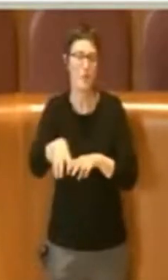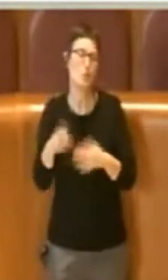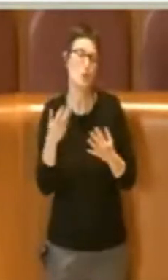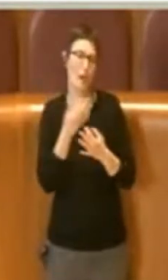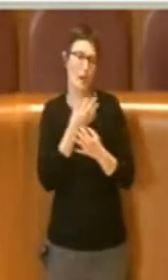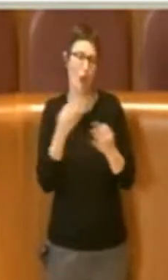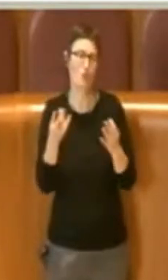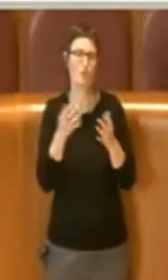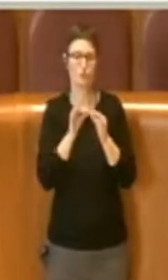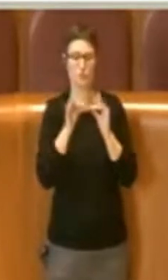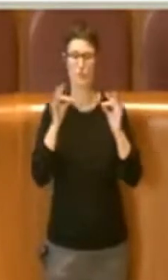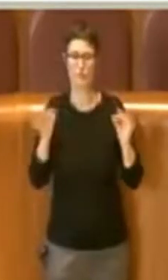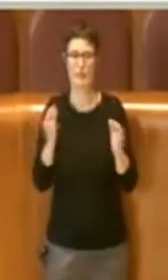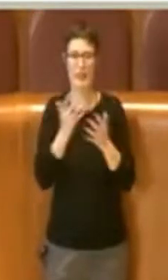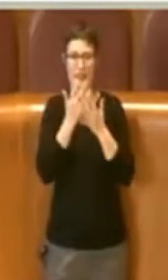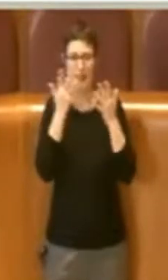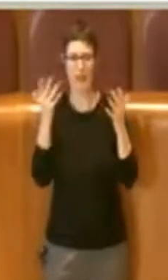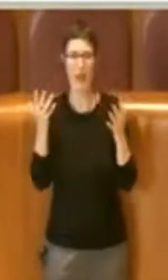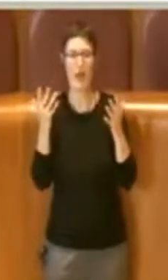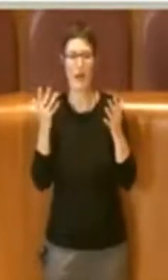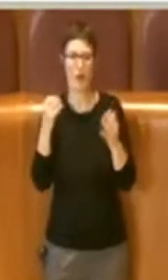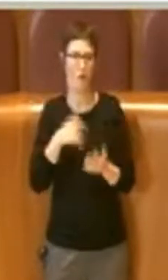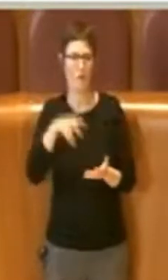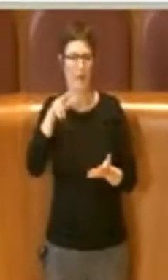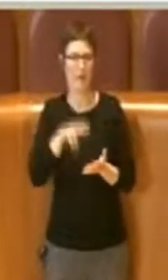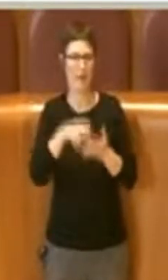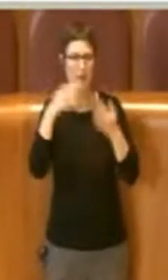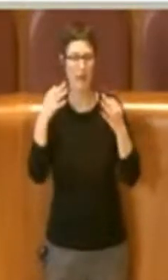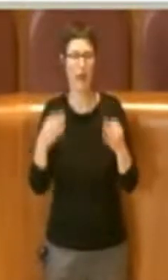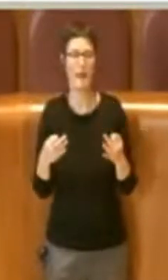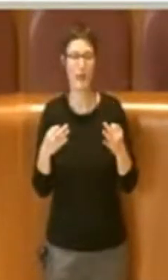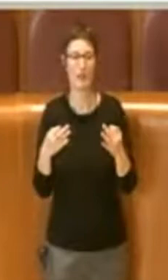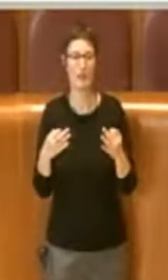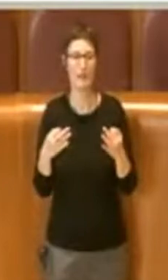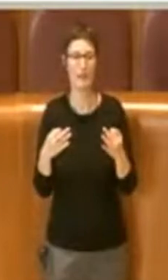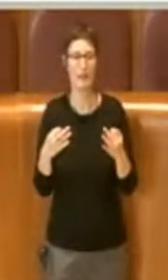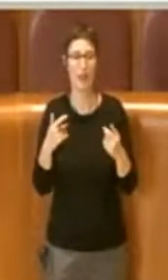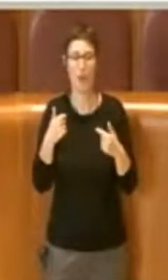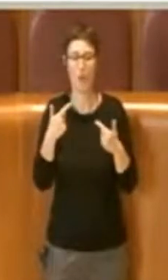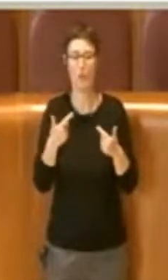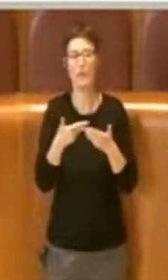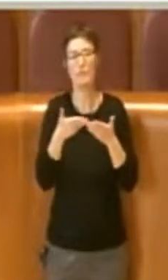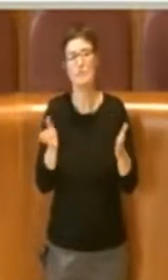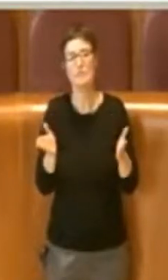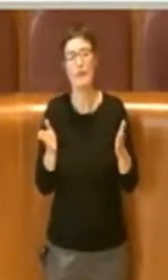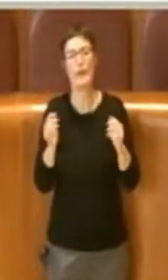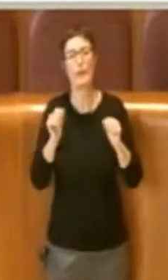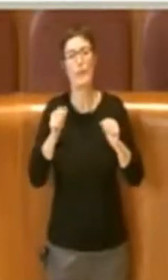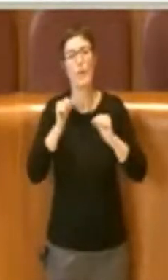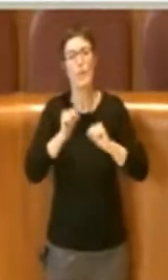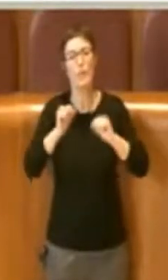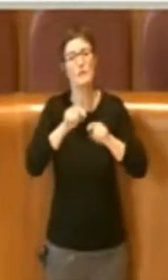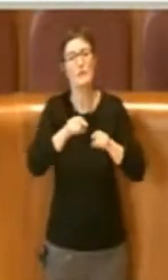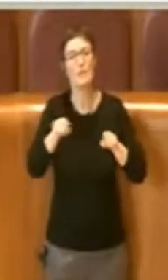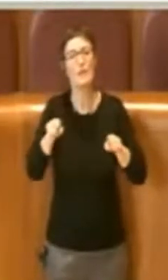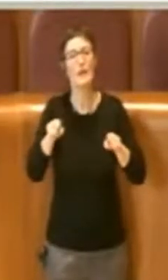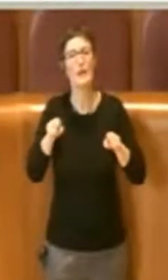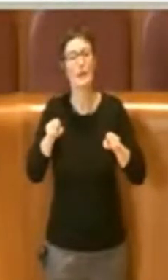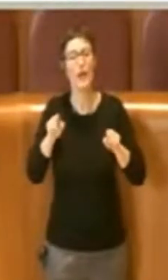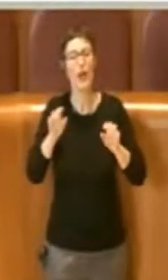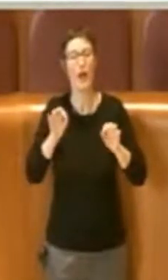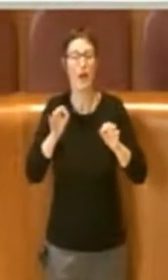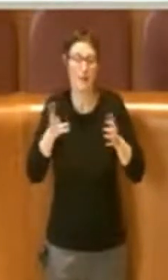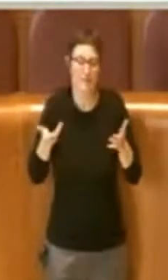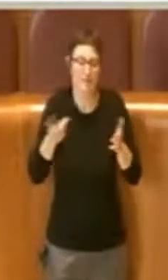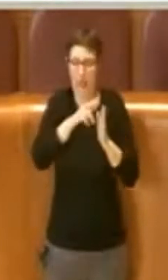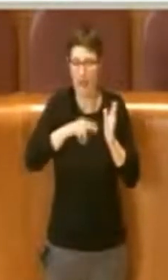precisare, poterlo garantire ed aprire quindi non alla possibilità ma di dare effettivamente atto che oggi il regolamento